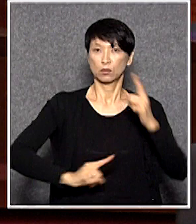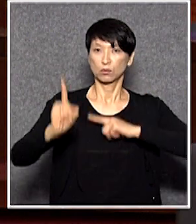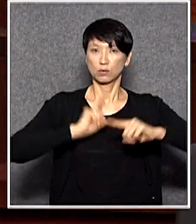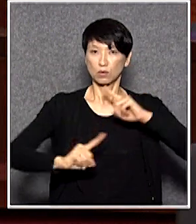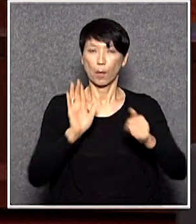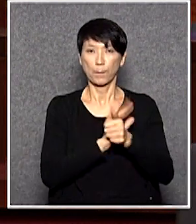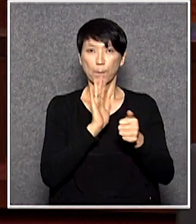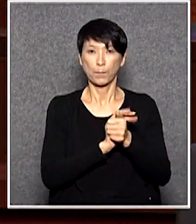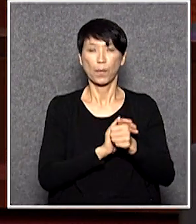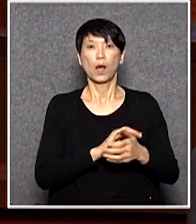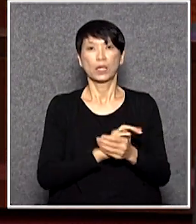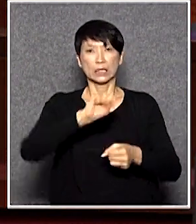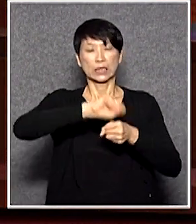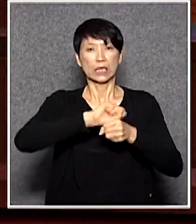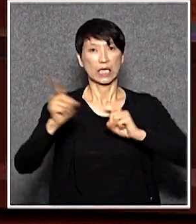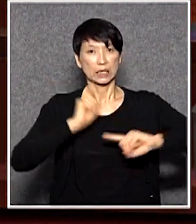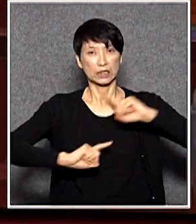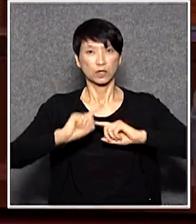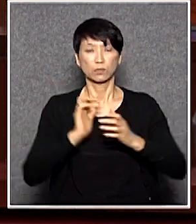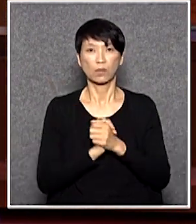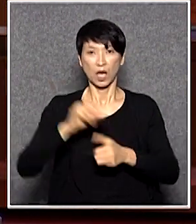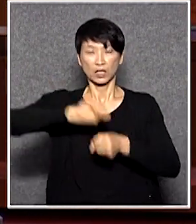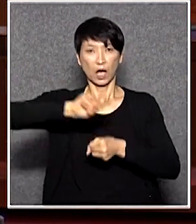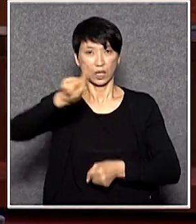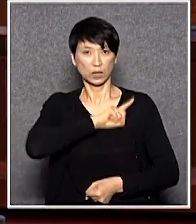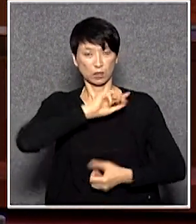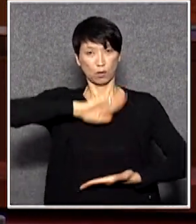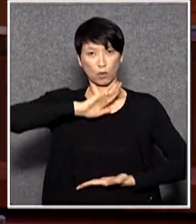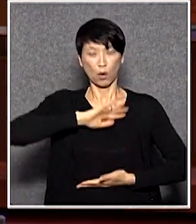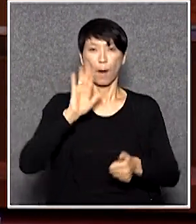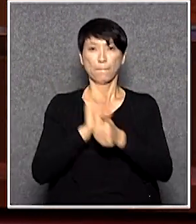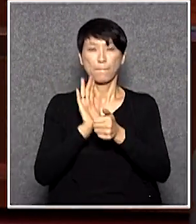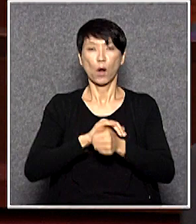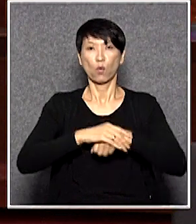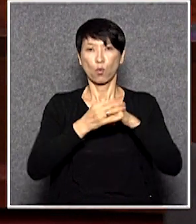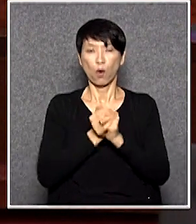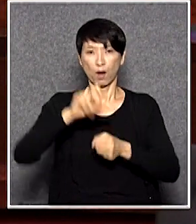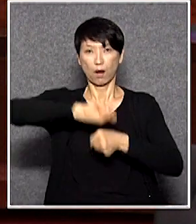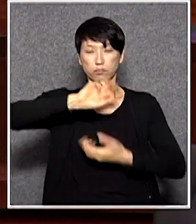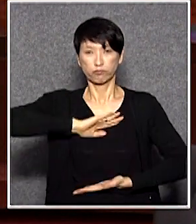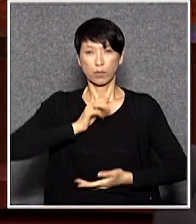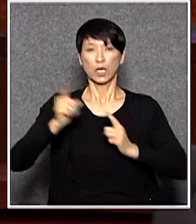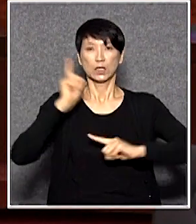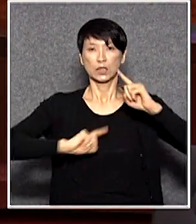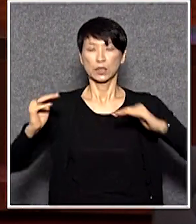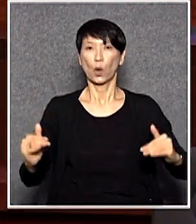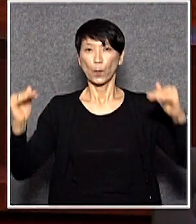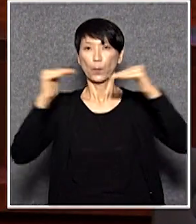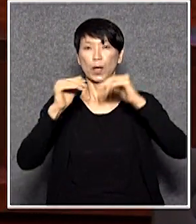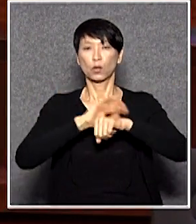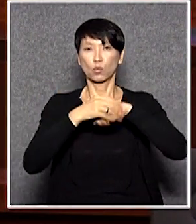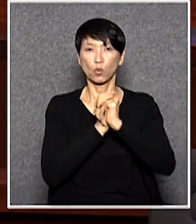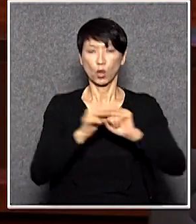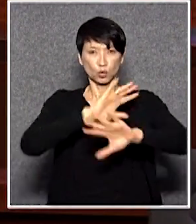國家憎自由憎你們的人格便是為國家憎人格自由平等的國家不是一群